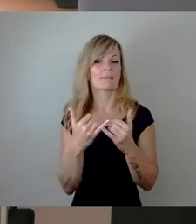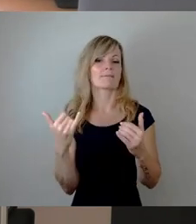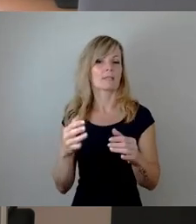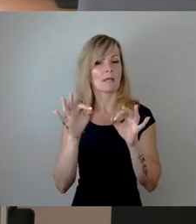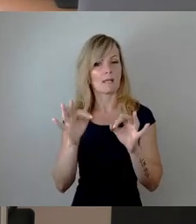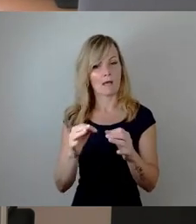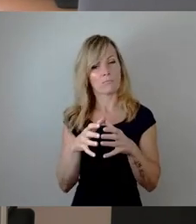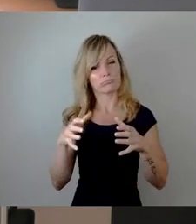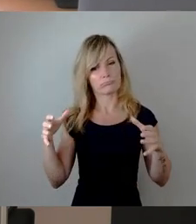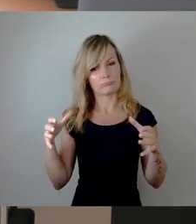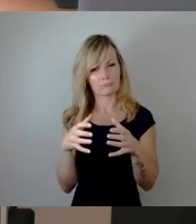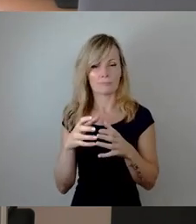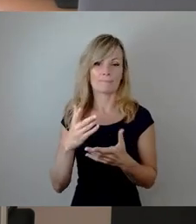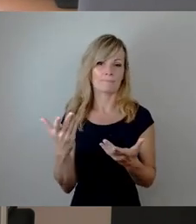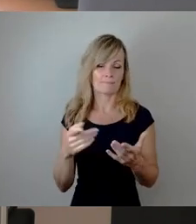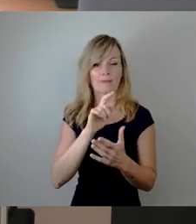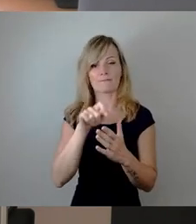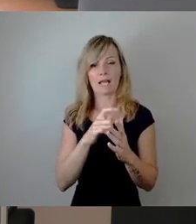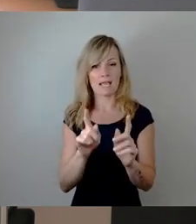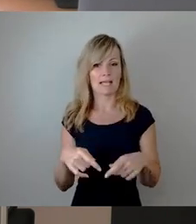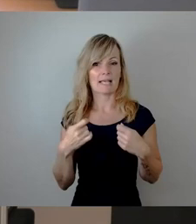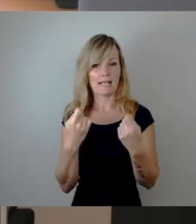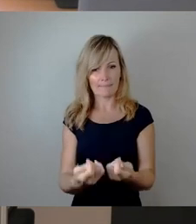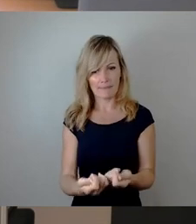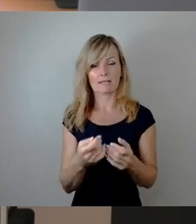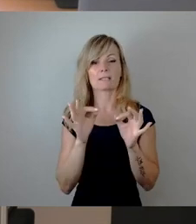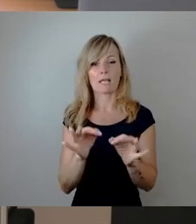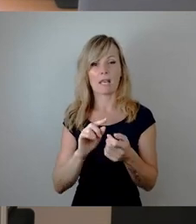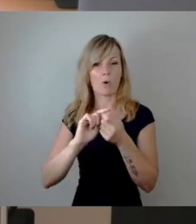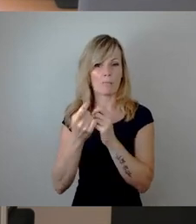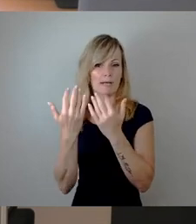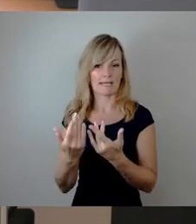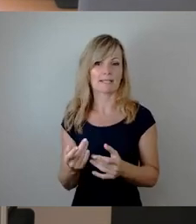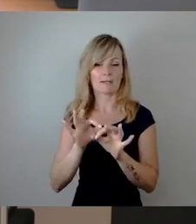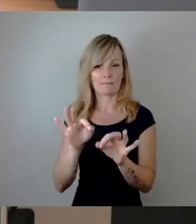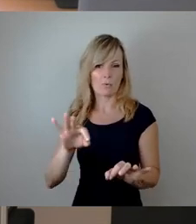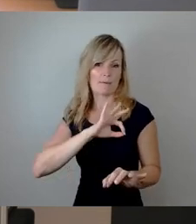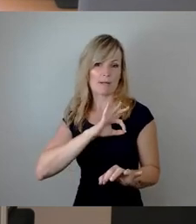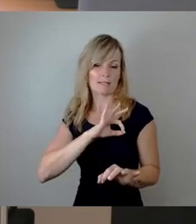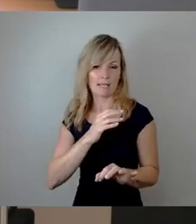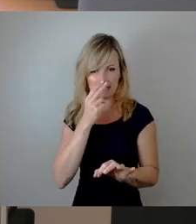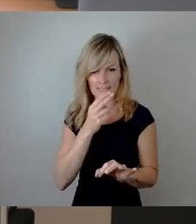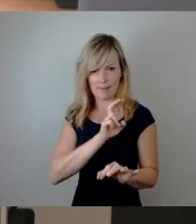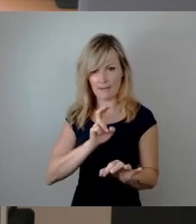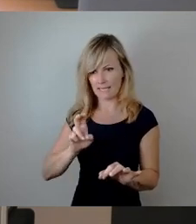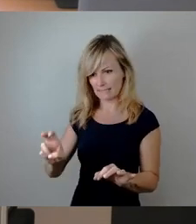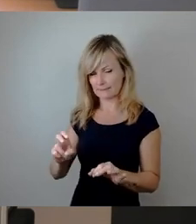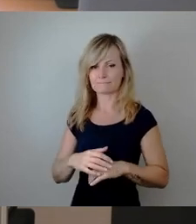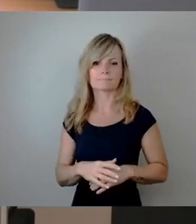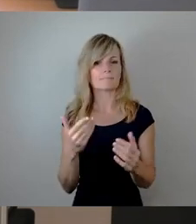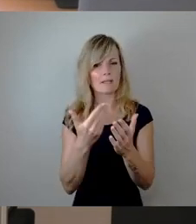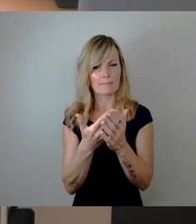des Wahlergebnisses sich hier in einzelne Plätze für die Parteien widerspiegelt. Ich möchte das am Beispiel meiner